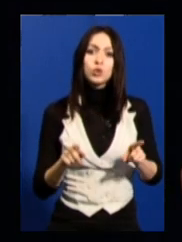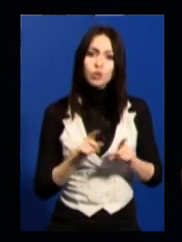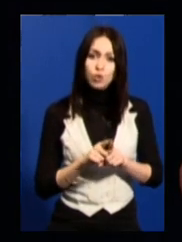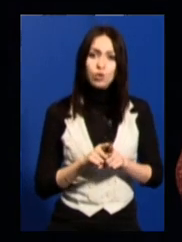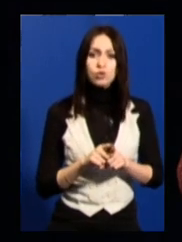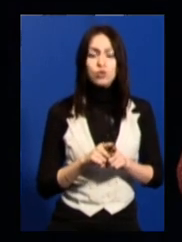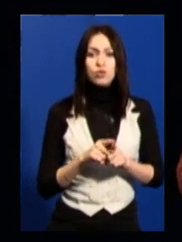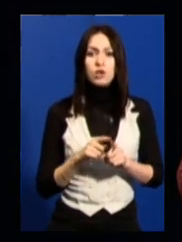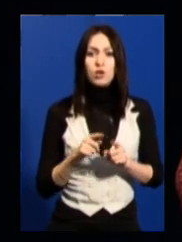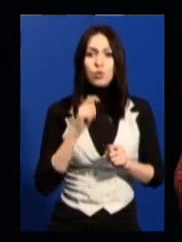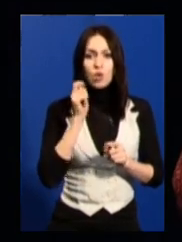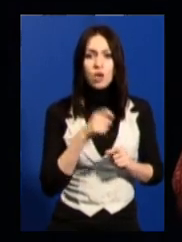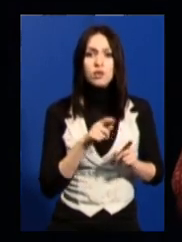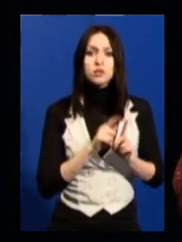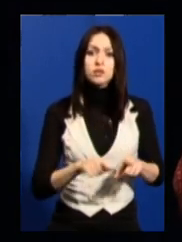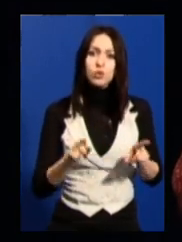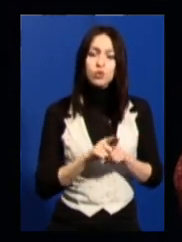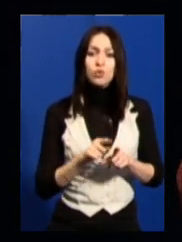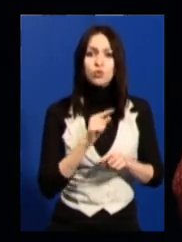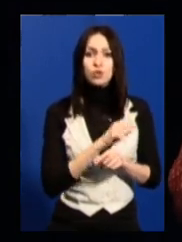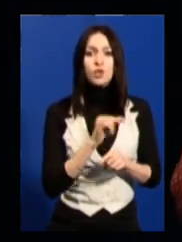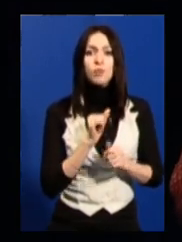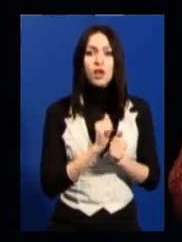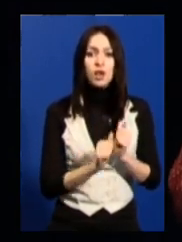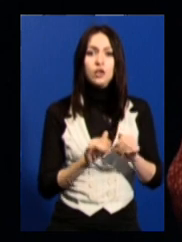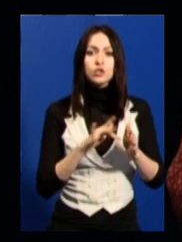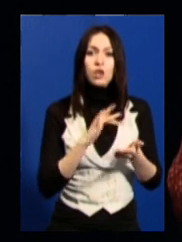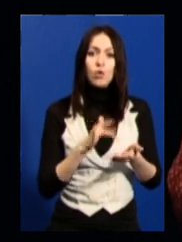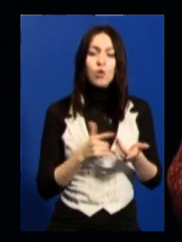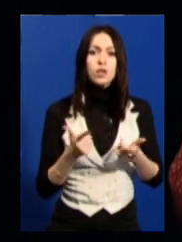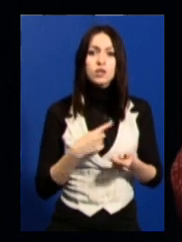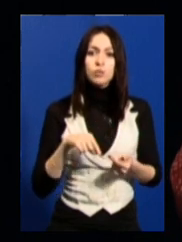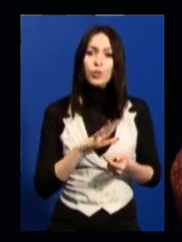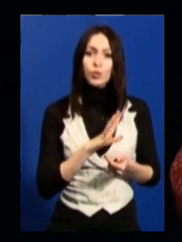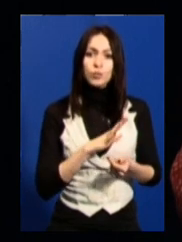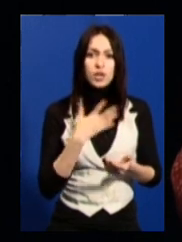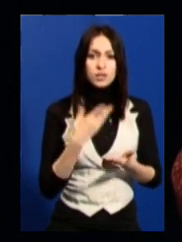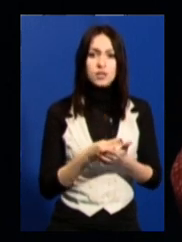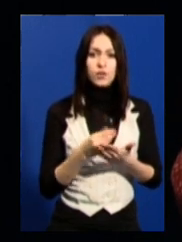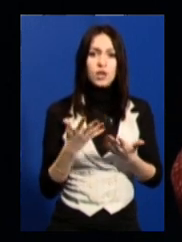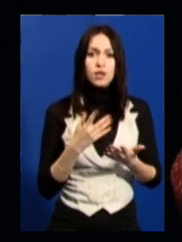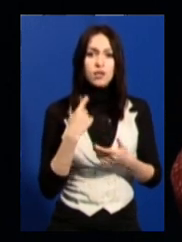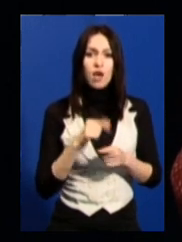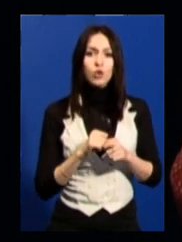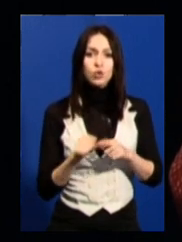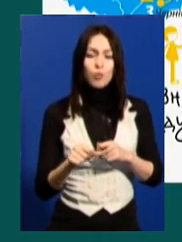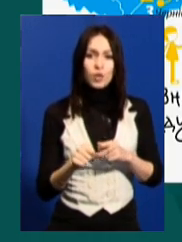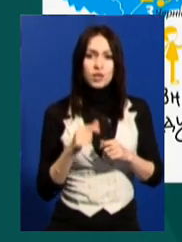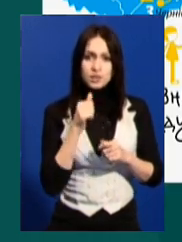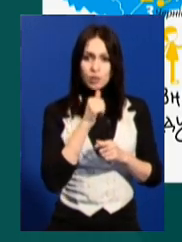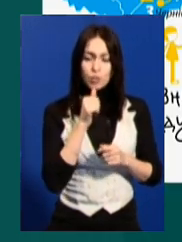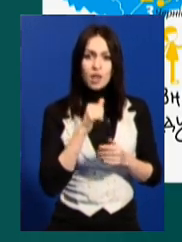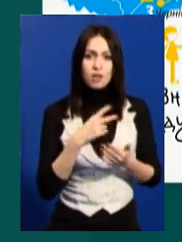там теж українці, там теж. І кожне місто, де ми були, якісь свої особливості намагалися